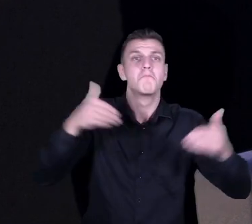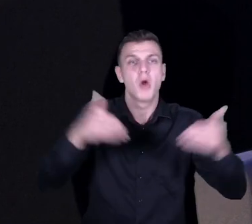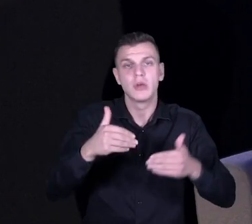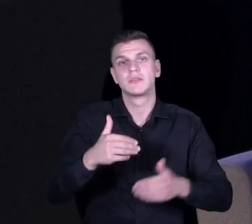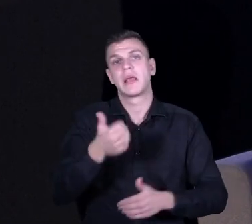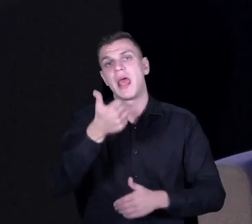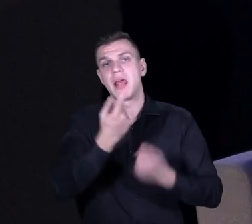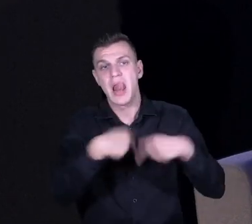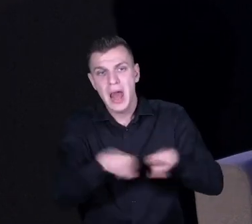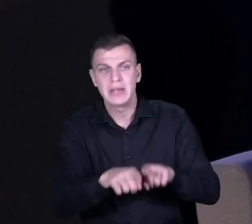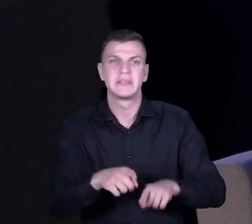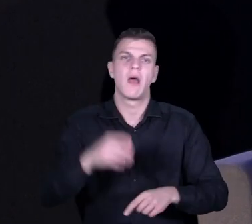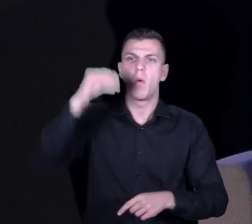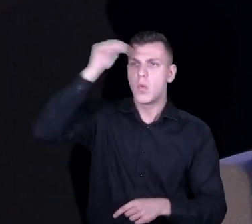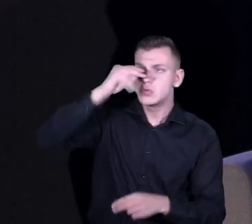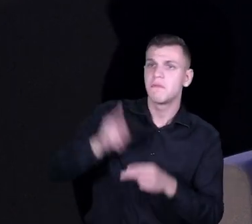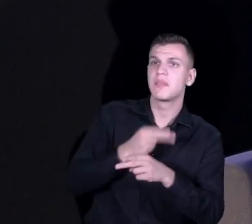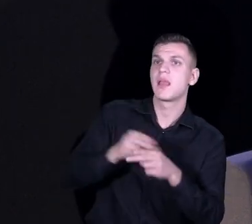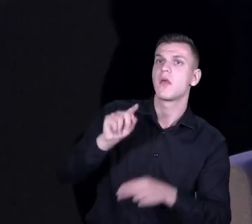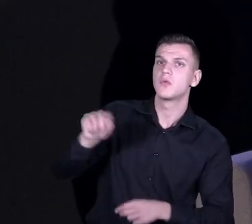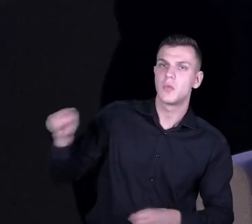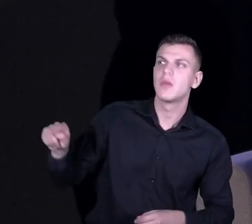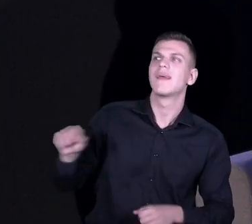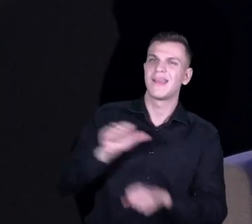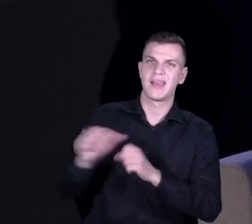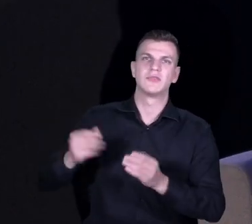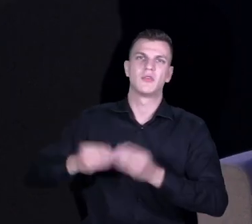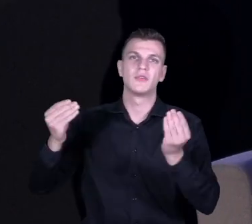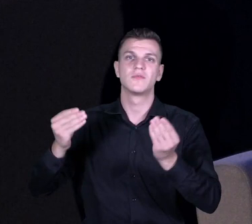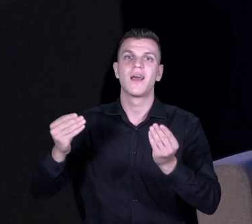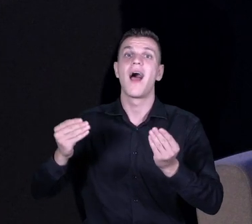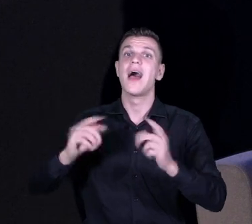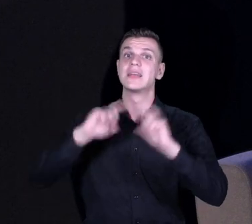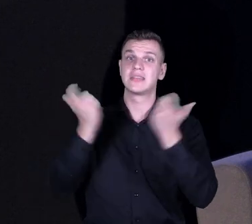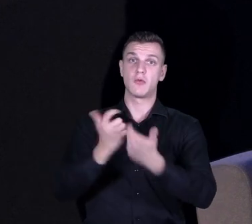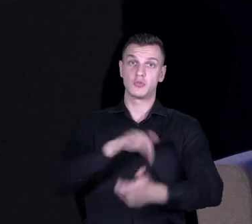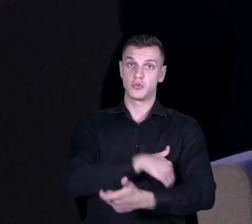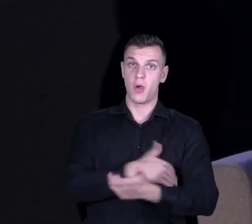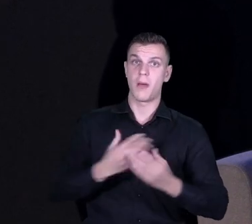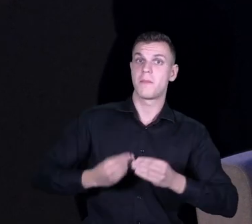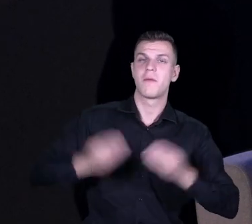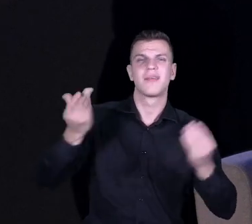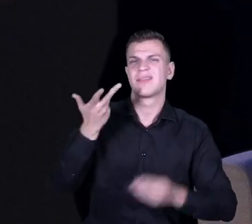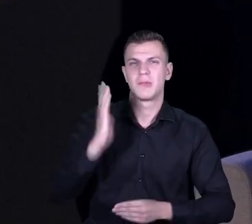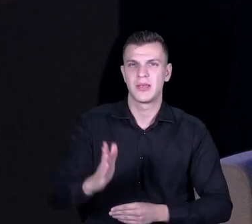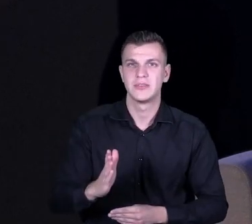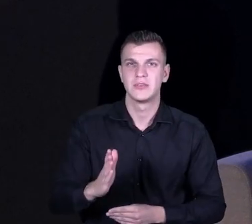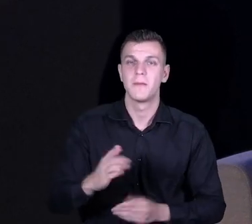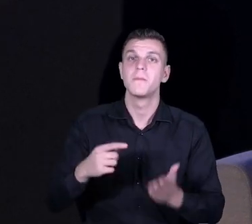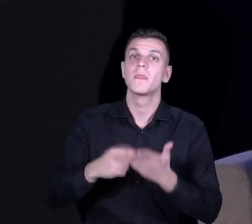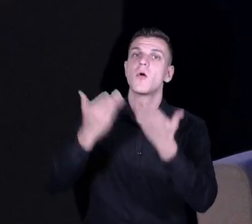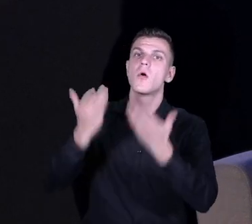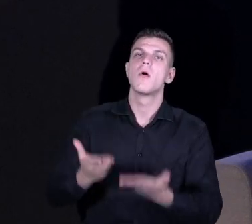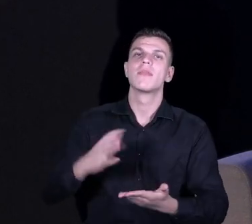uczniów, ale nie może to być zmiana systemowa, zmiana w szkole, zmiana kultury, pracy, szkoły. Czyli dyrektora jest kluczową